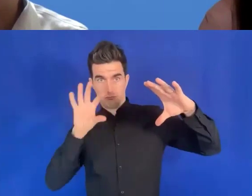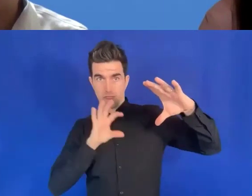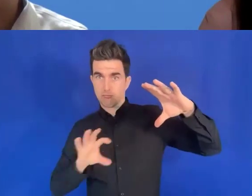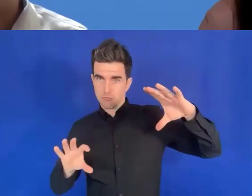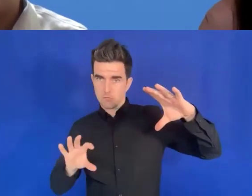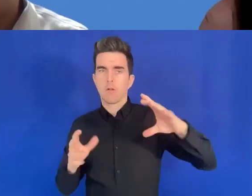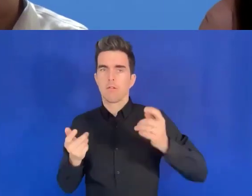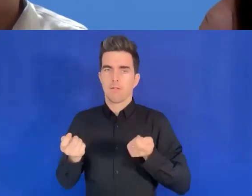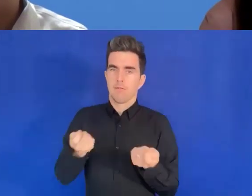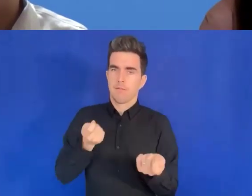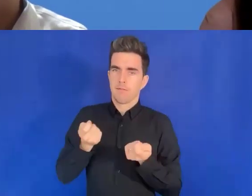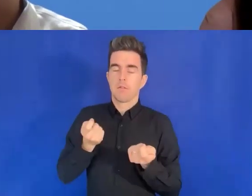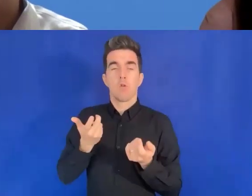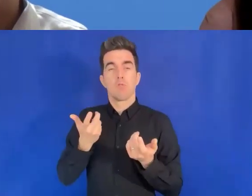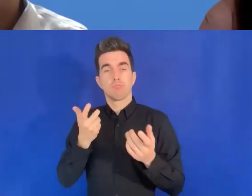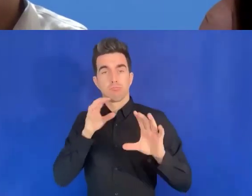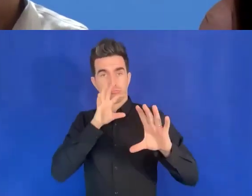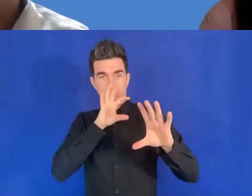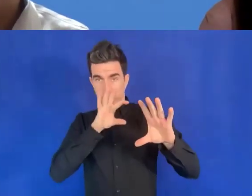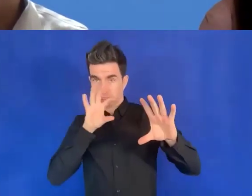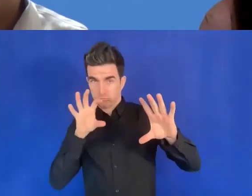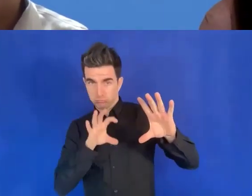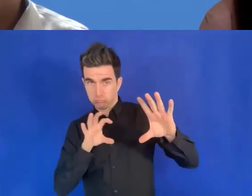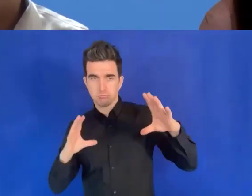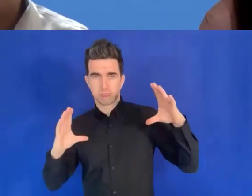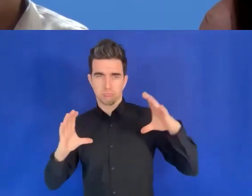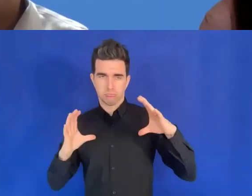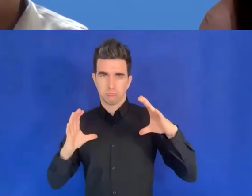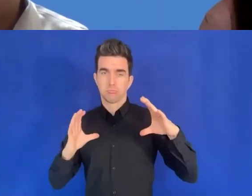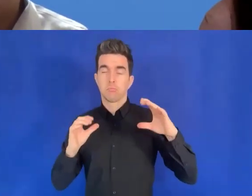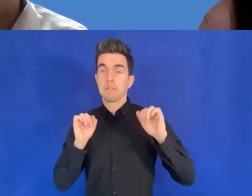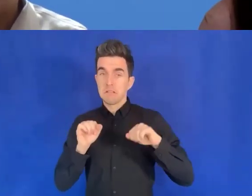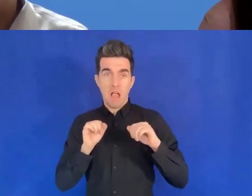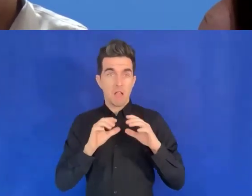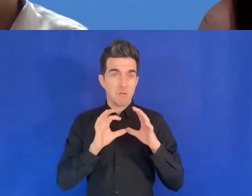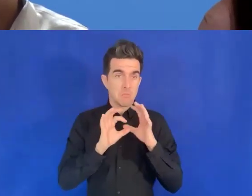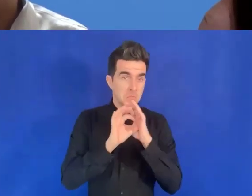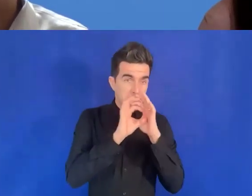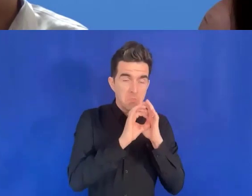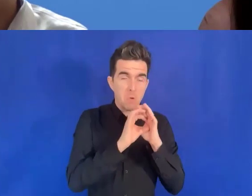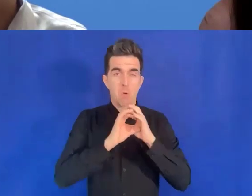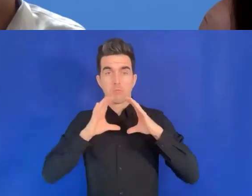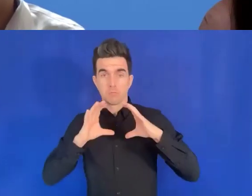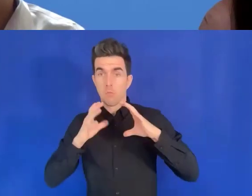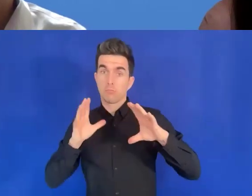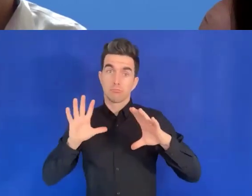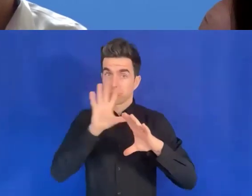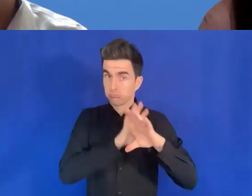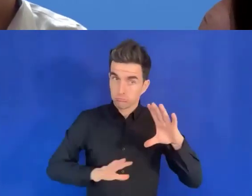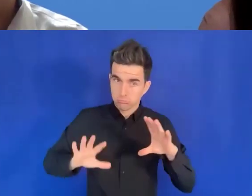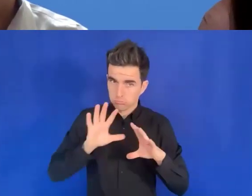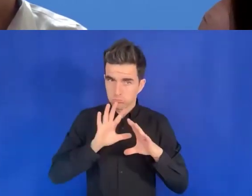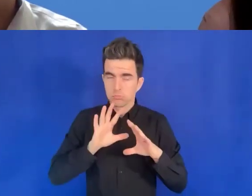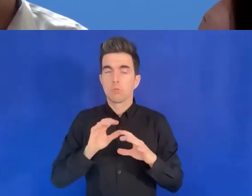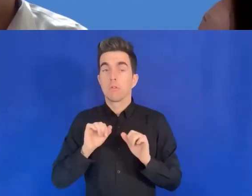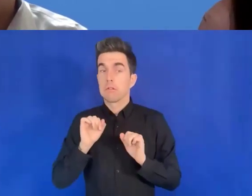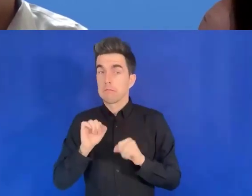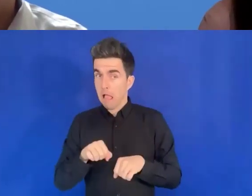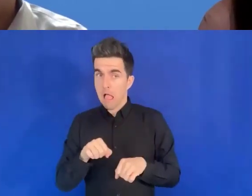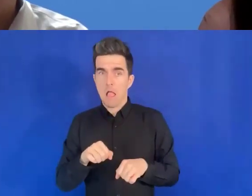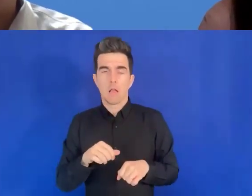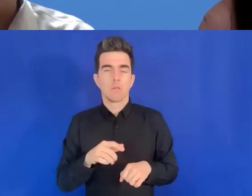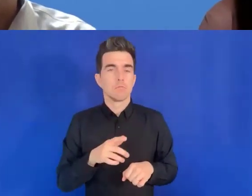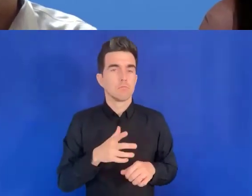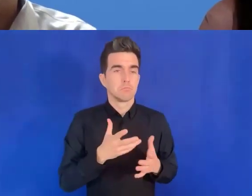et même pour des gouvernements locaux où il y a